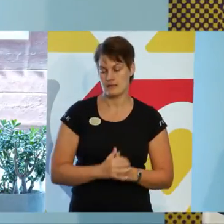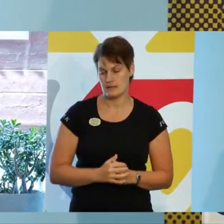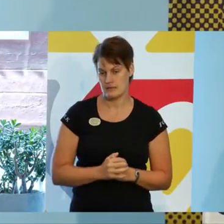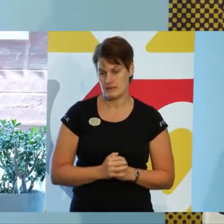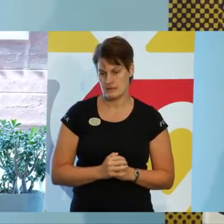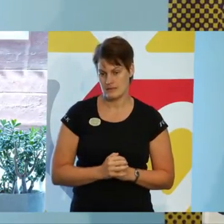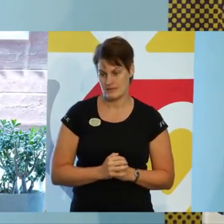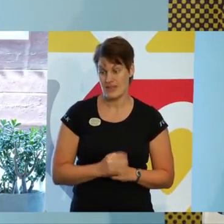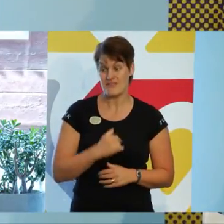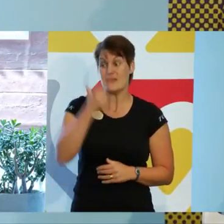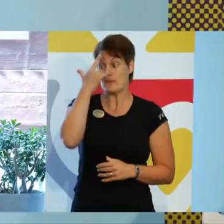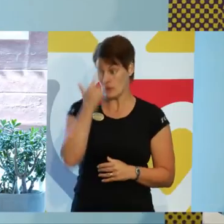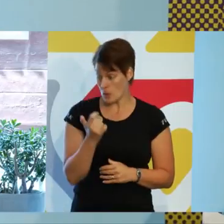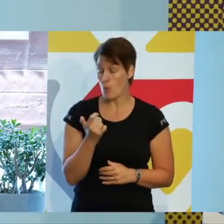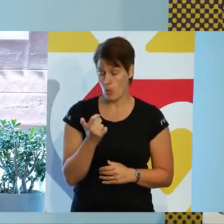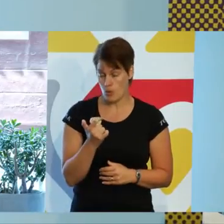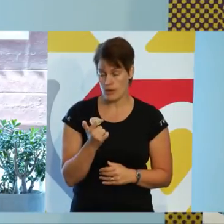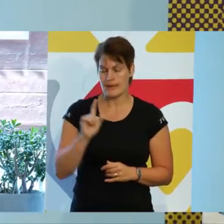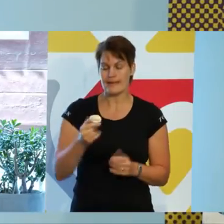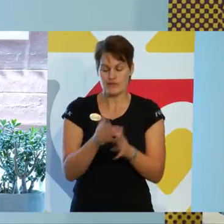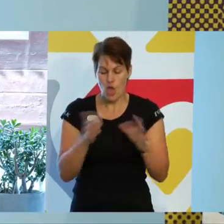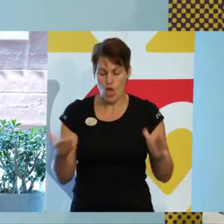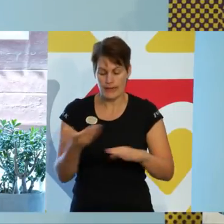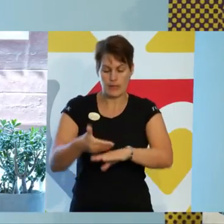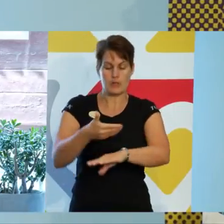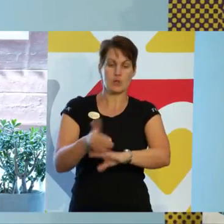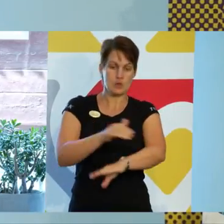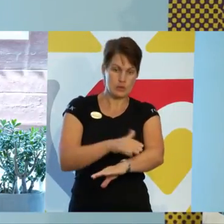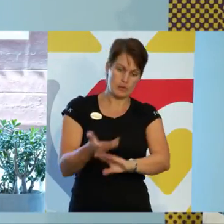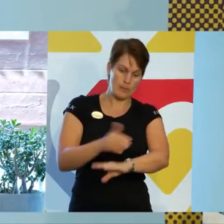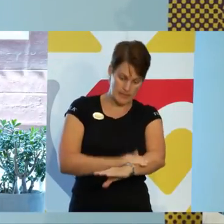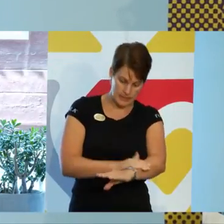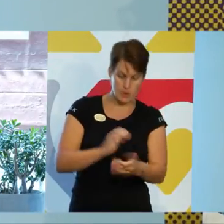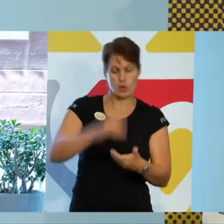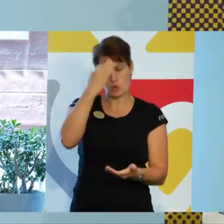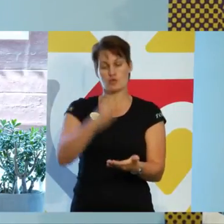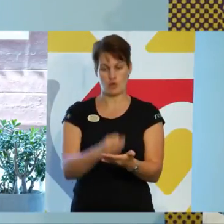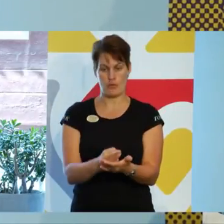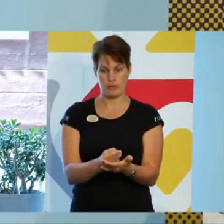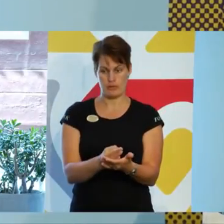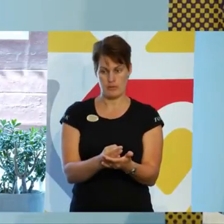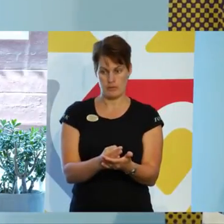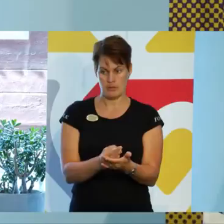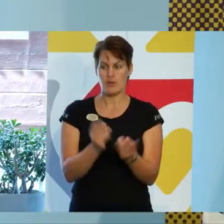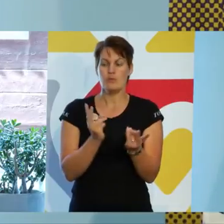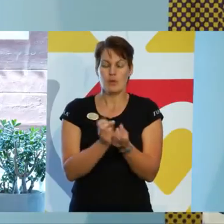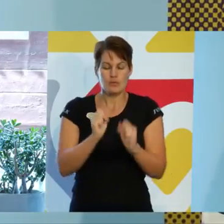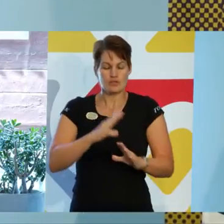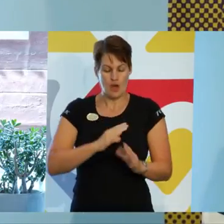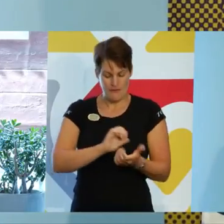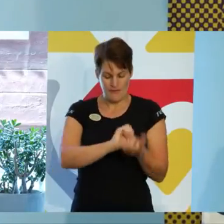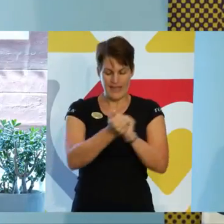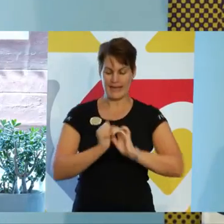det tror vi att det krävs ökad kunskap och kompetens för att driva just en förändringsprocess.